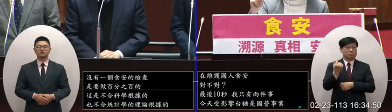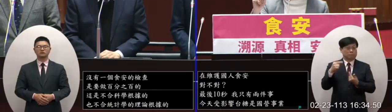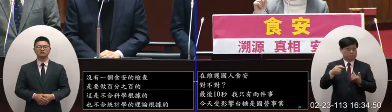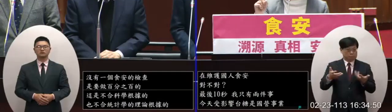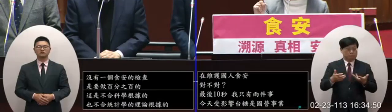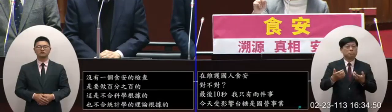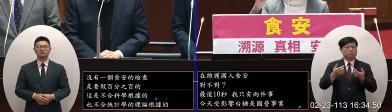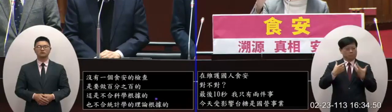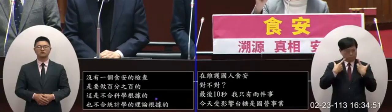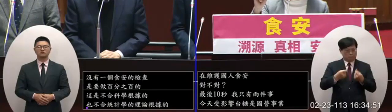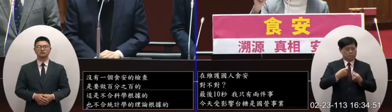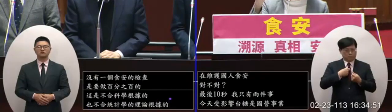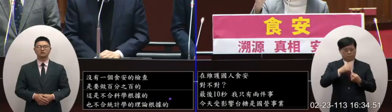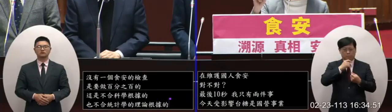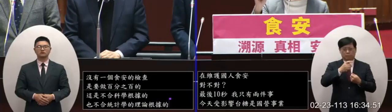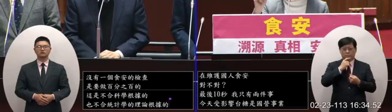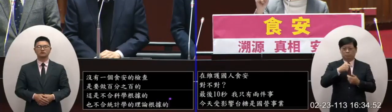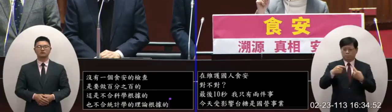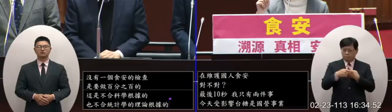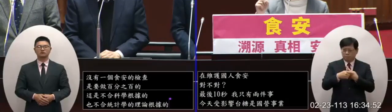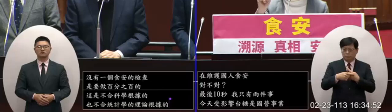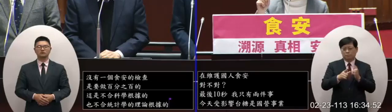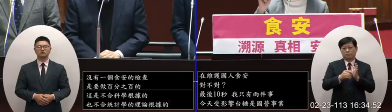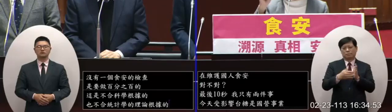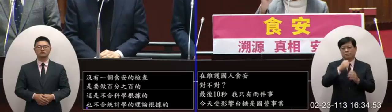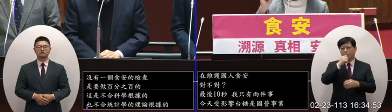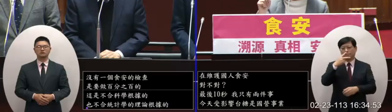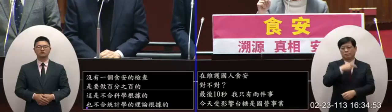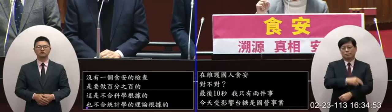我覺得應該要有研議要做